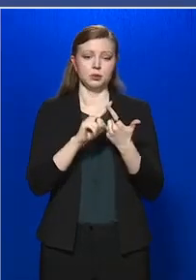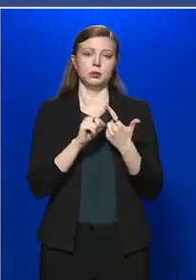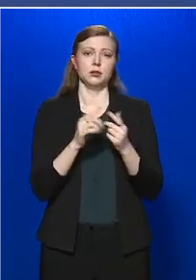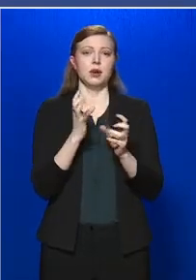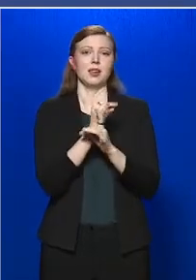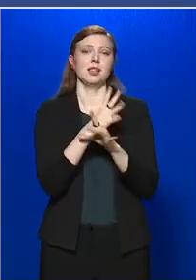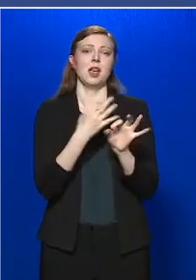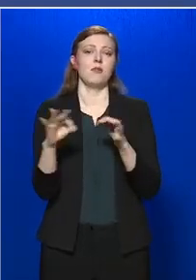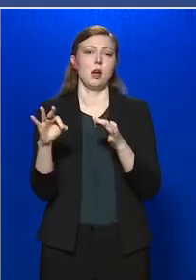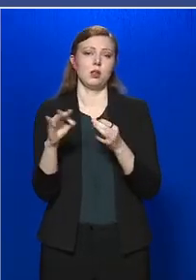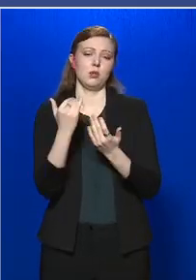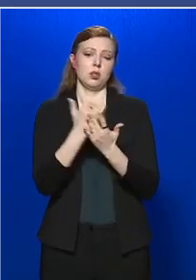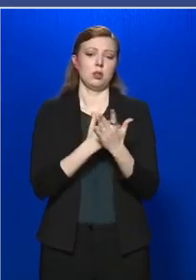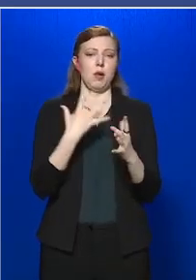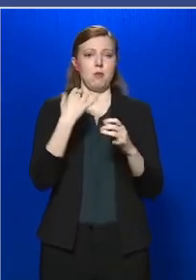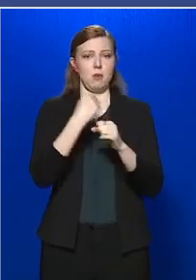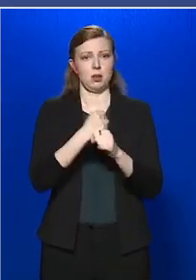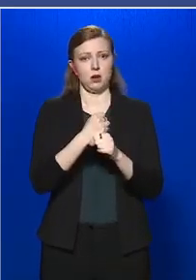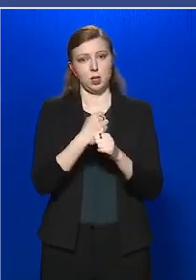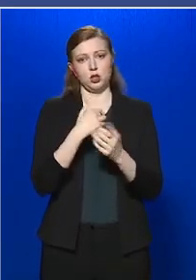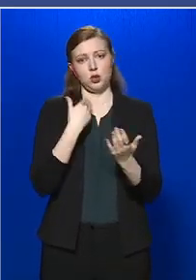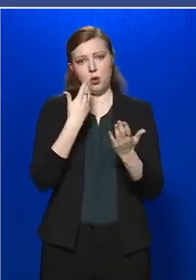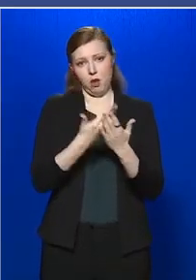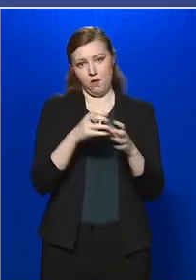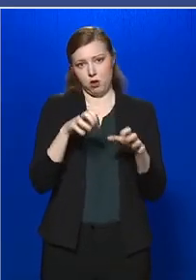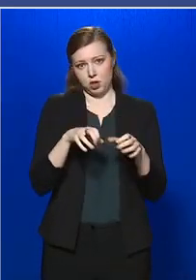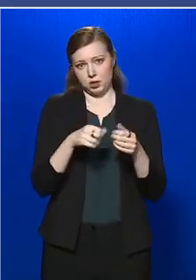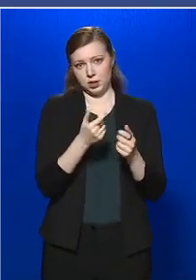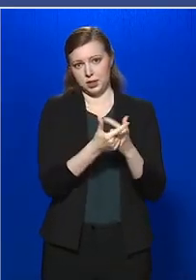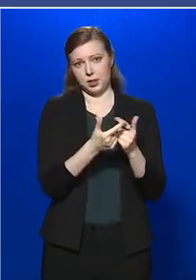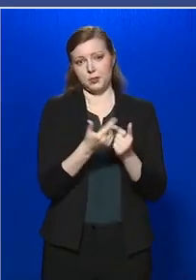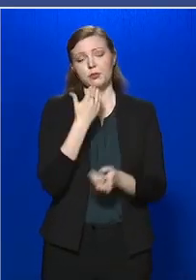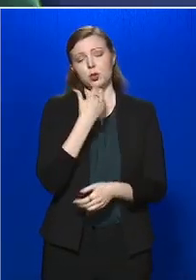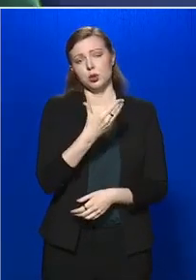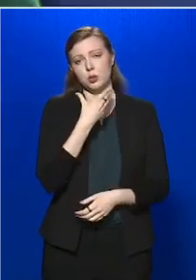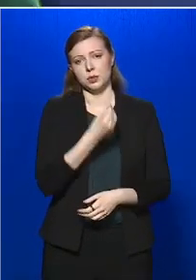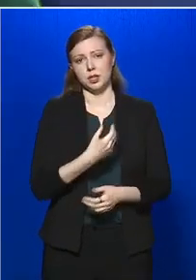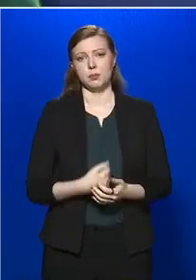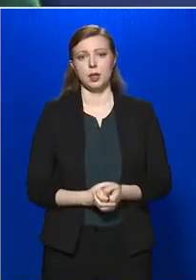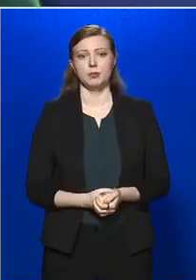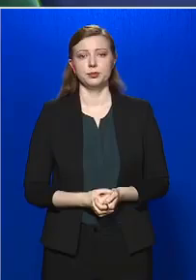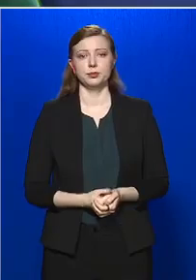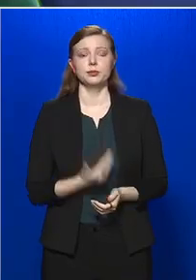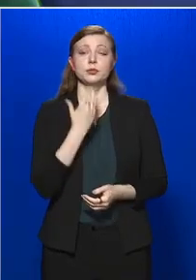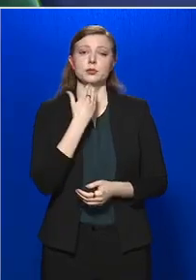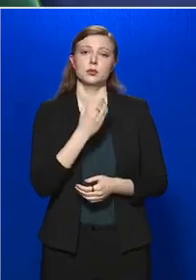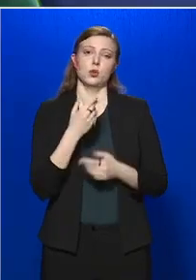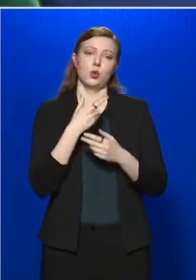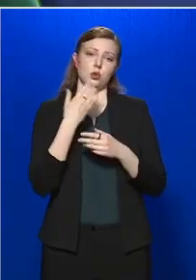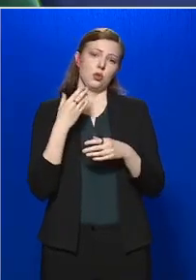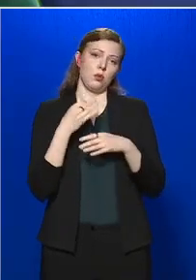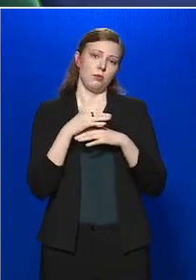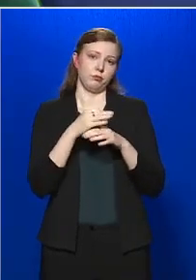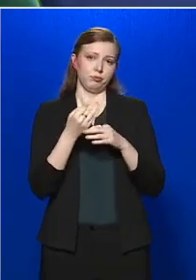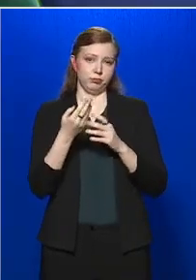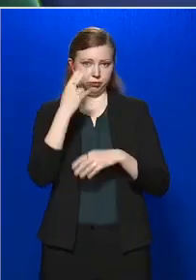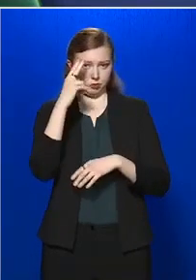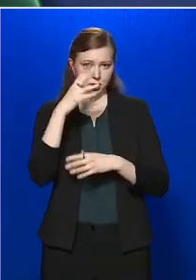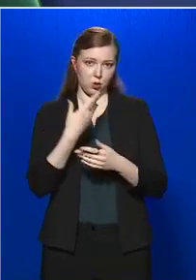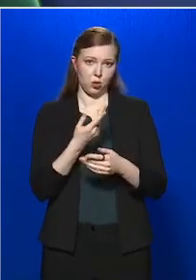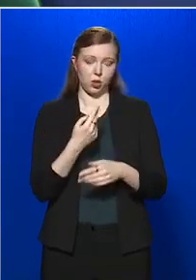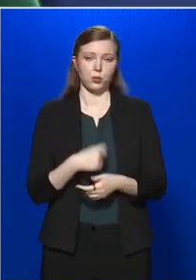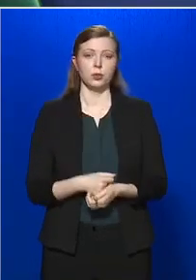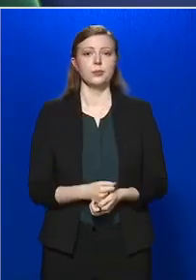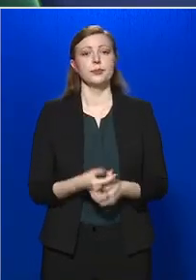járványügyi szabályok betartására vonatkozó javaslattétele. Köszönöm szépen! Köszönöm, vezérőrnagyúr! Most megkérem dr.